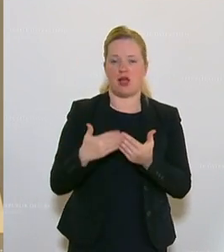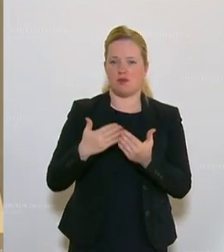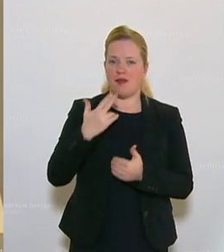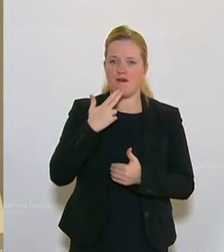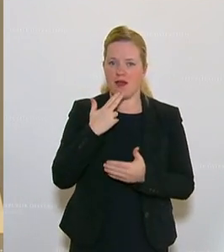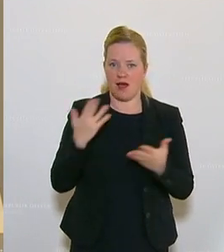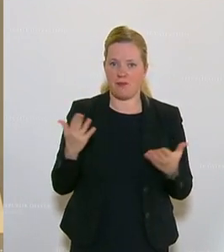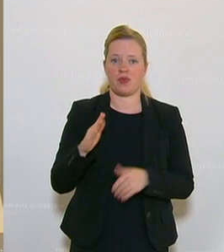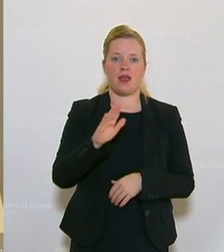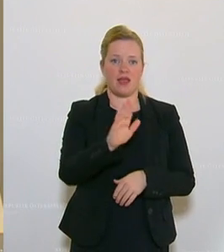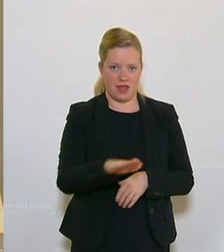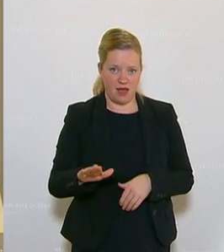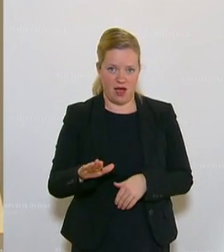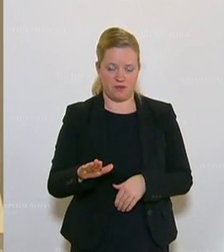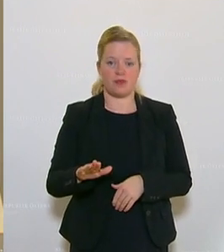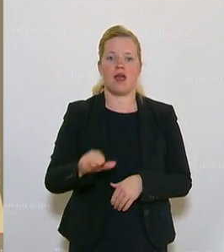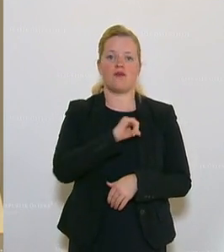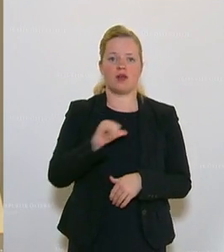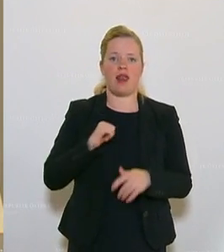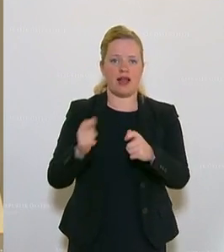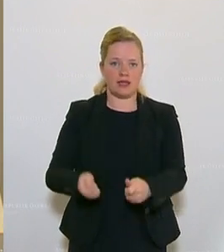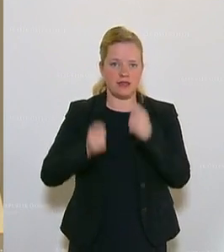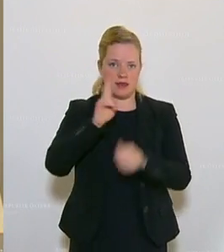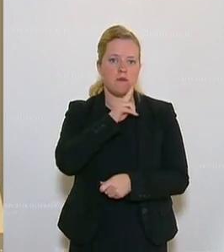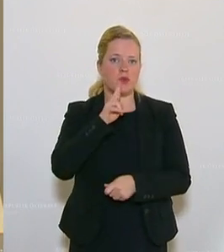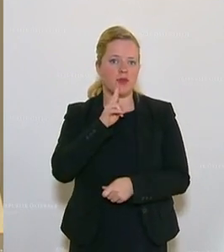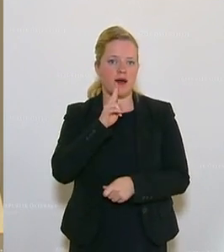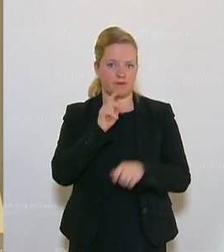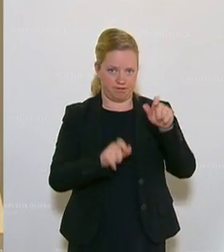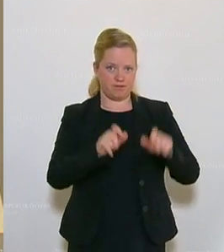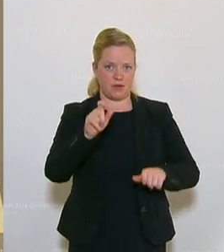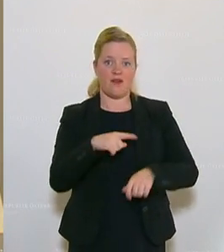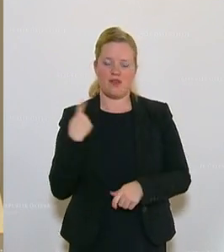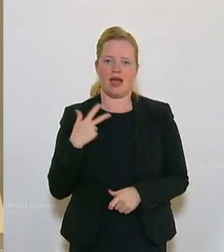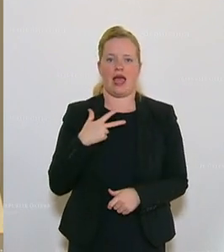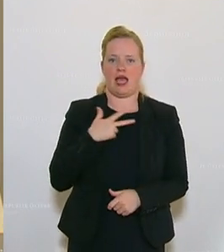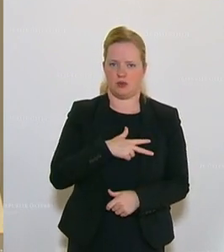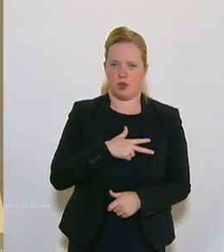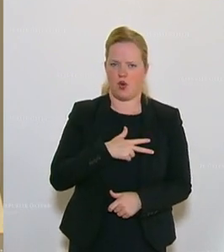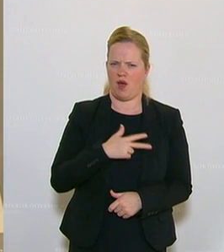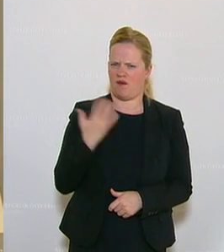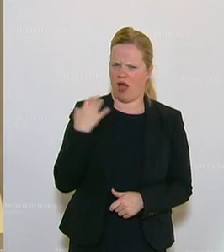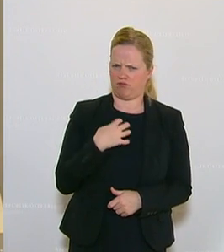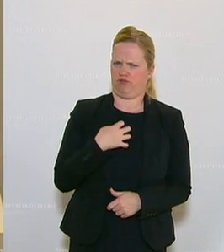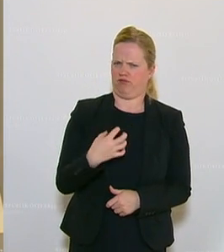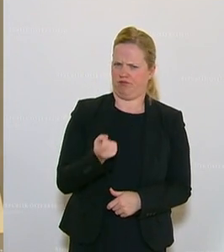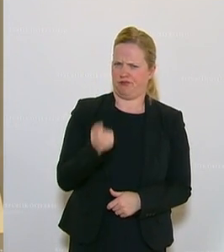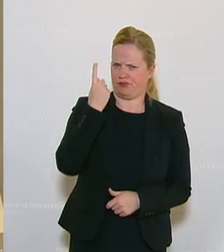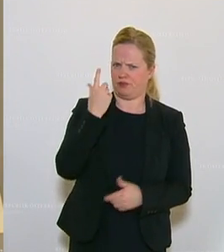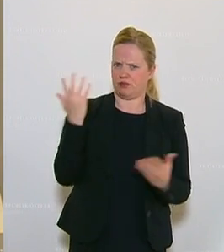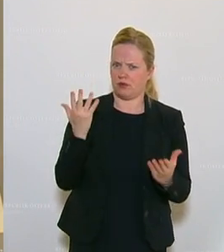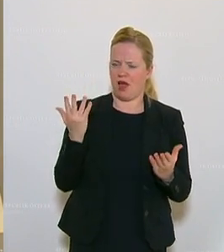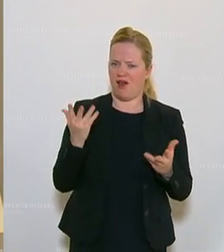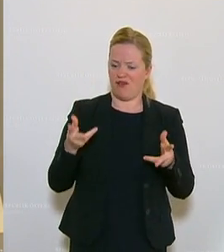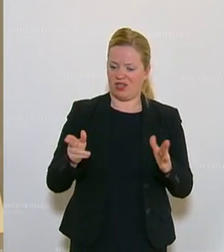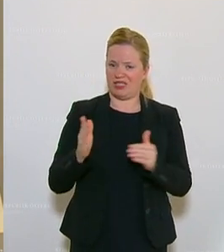Kinder von alleinerziehenden Müttern. Uns als SPÖ hat es sehr verwundert, dass die